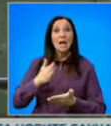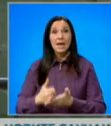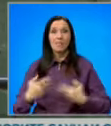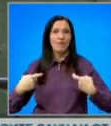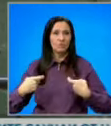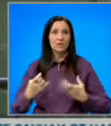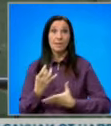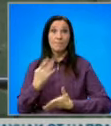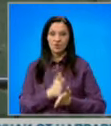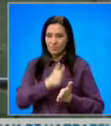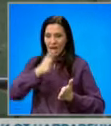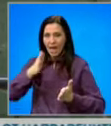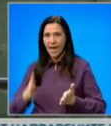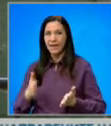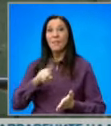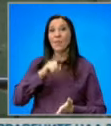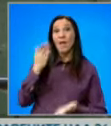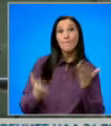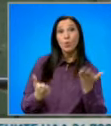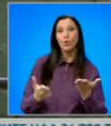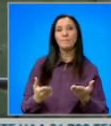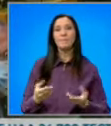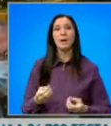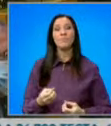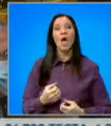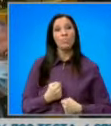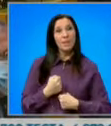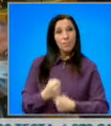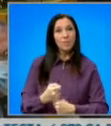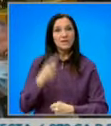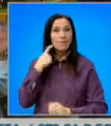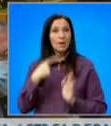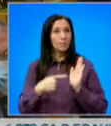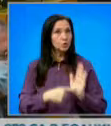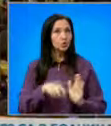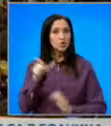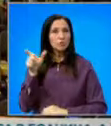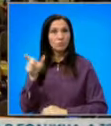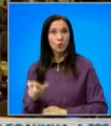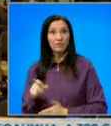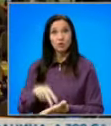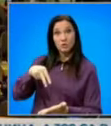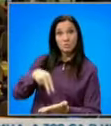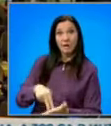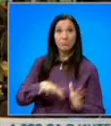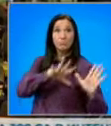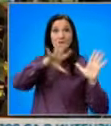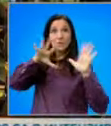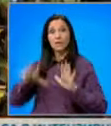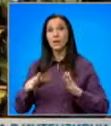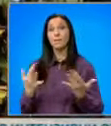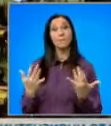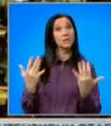война, започваме ера на непоколебима дипломация. Байден посочи, че човечеството е изправено пред десетилетия на